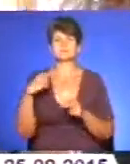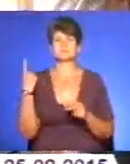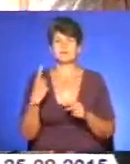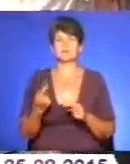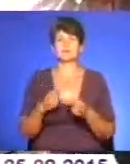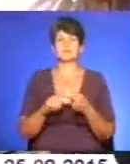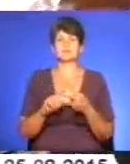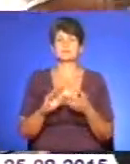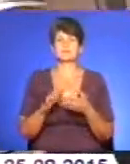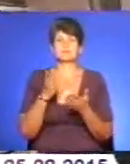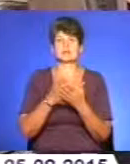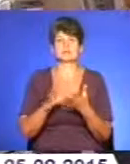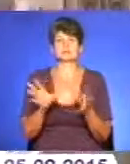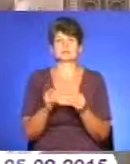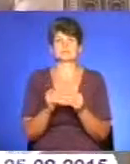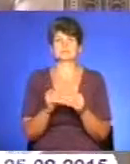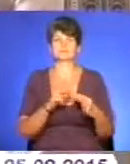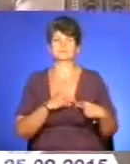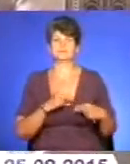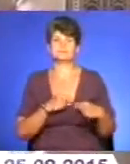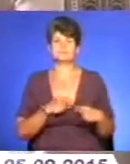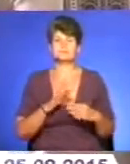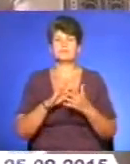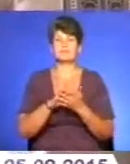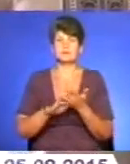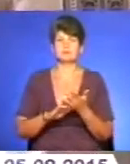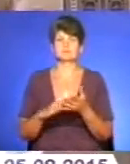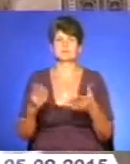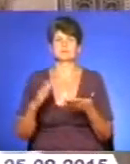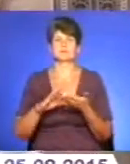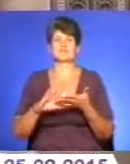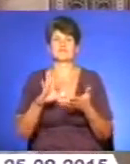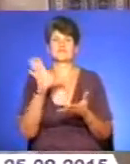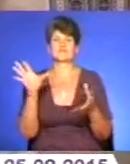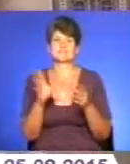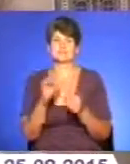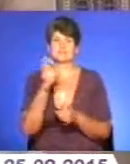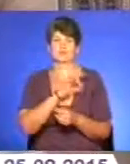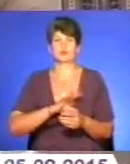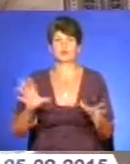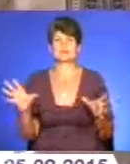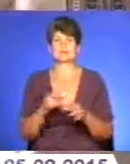налагодження партнерських зв'язків для подальшої двосторонньої взаємовигідної співпраці.